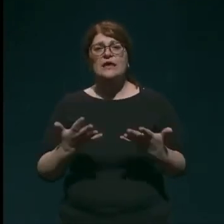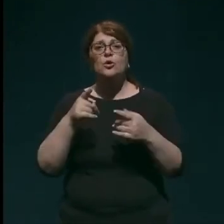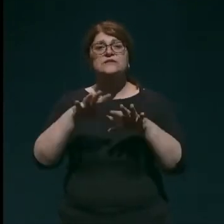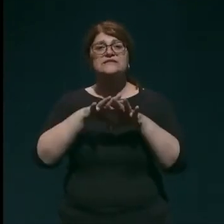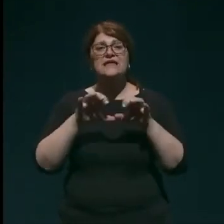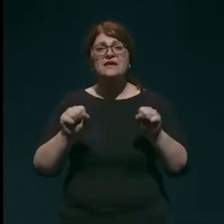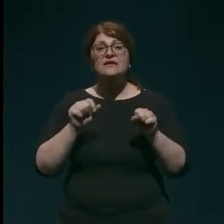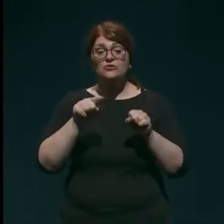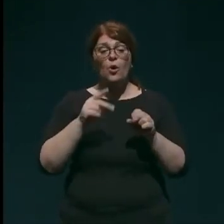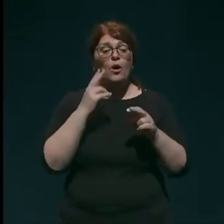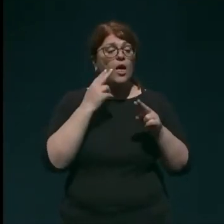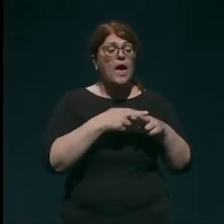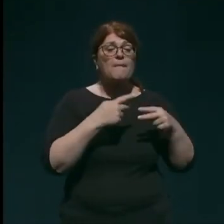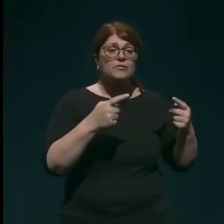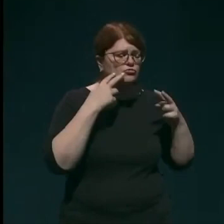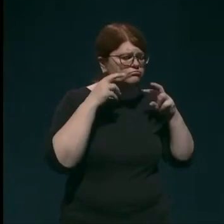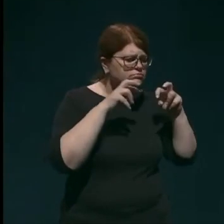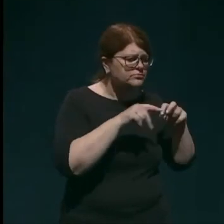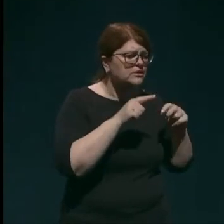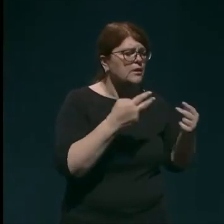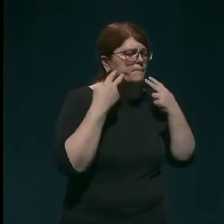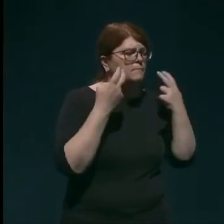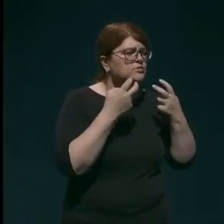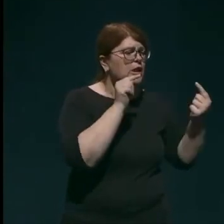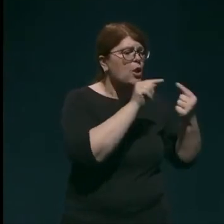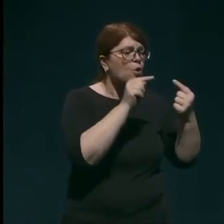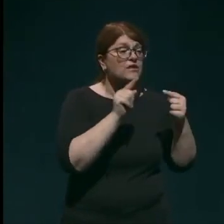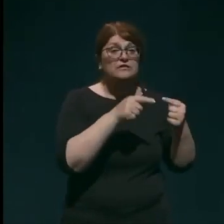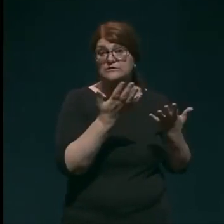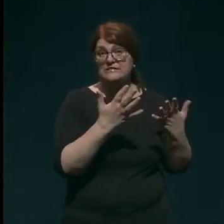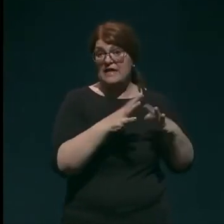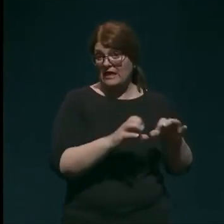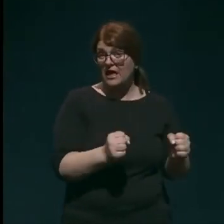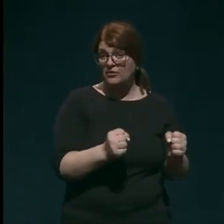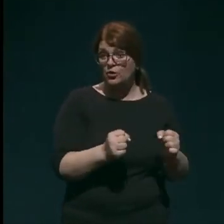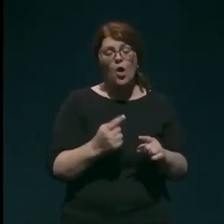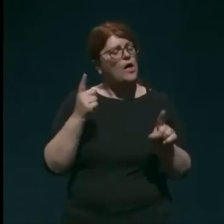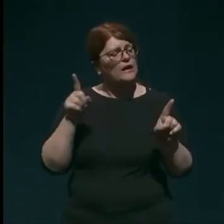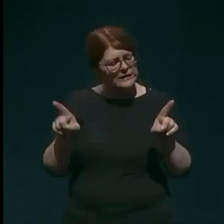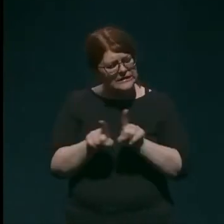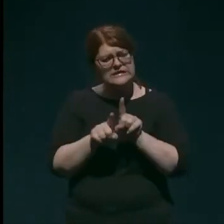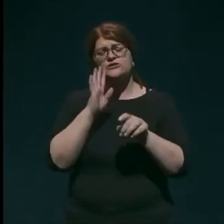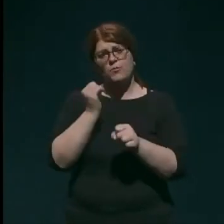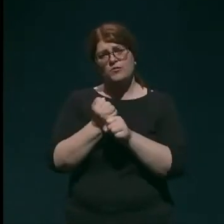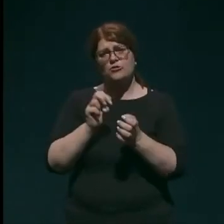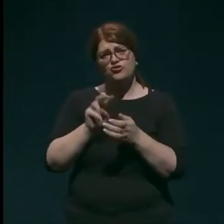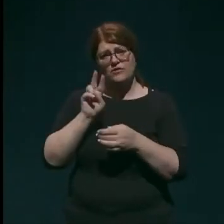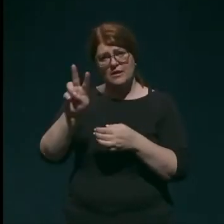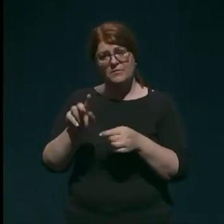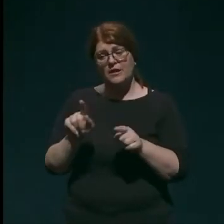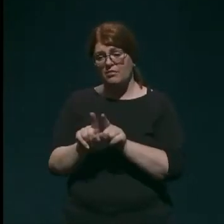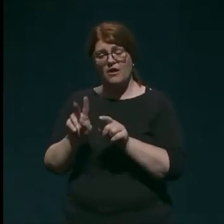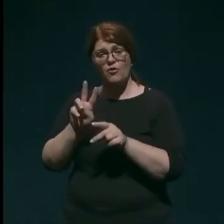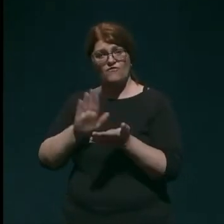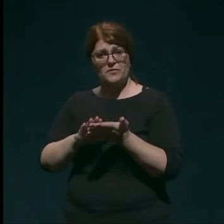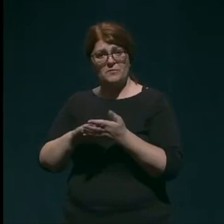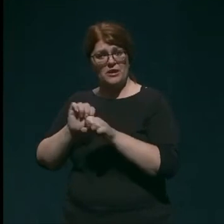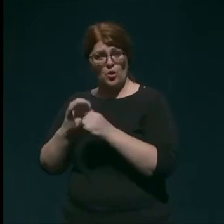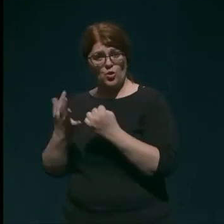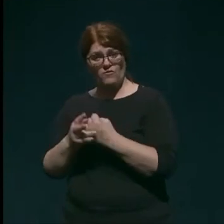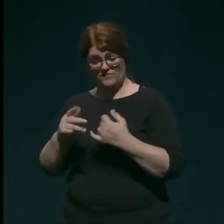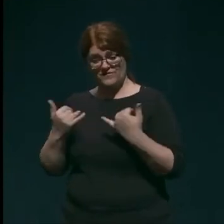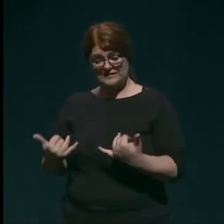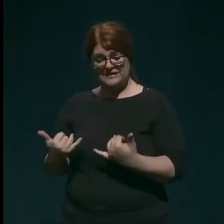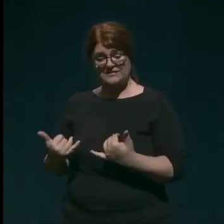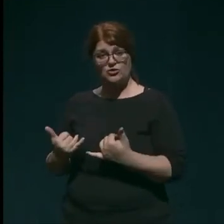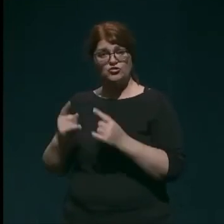epidemiološko poizvedovanje, se je poiskalo kontakte in se je ukrepalo. Isto bomo deljali še naprej s COVID-om v tej trenutni fazi, tako da,